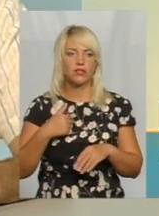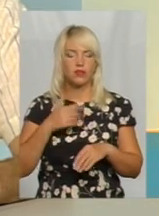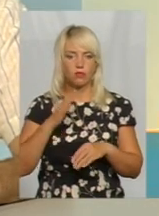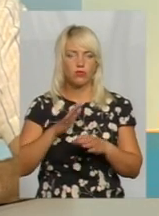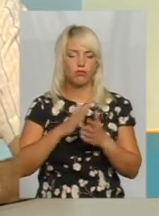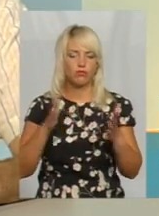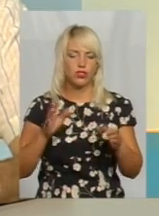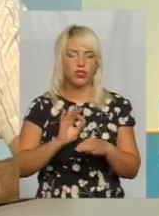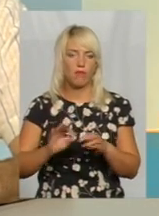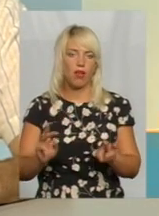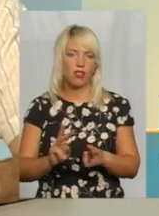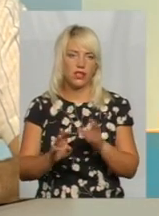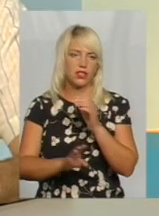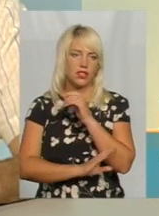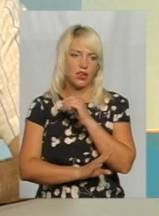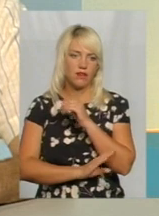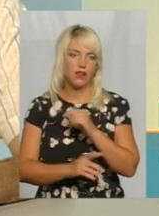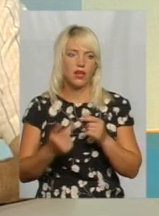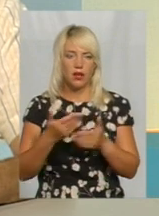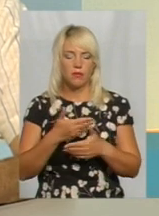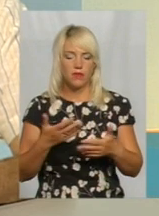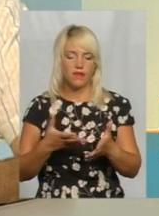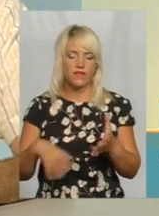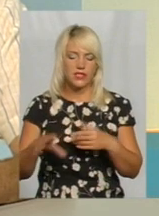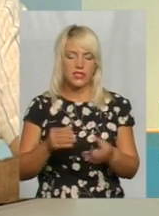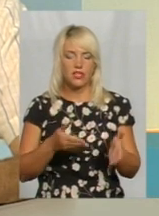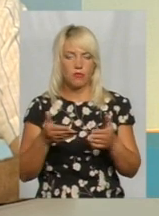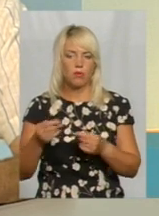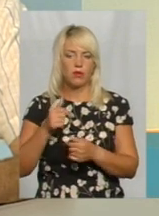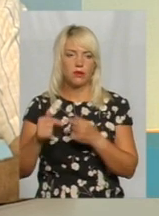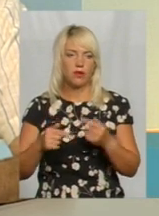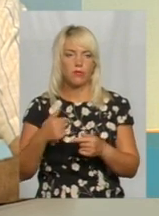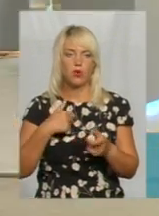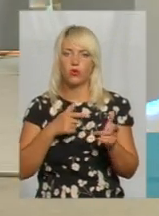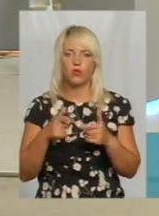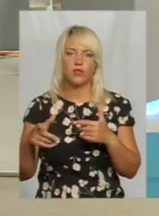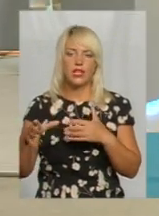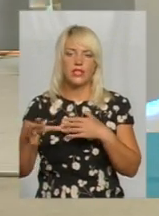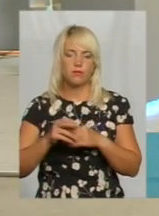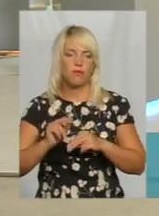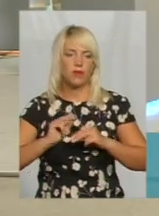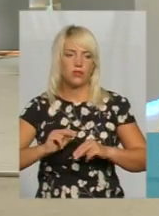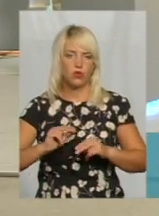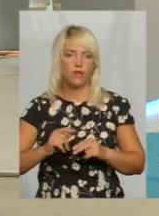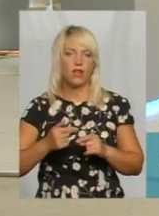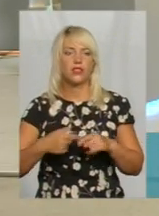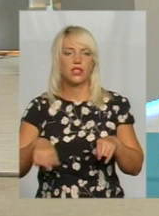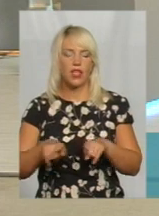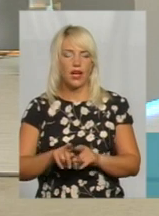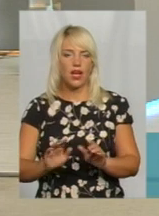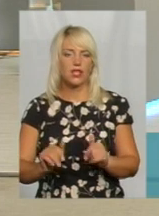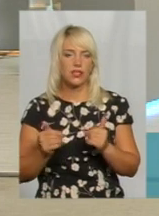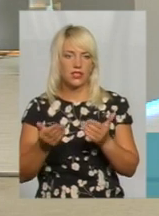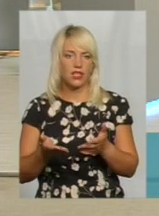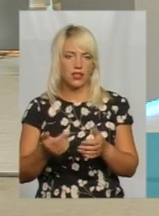рази. Ми погоджуємося, ми всіх запрошуємо підприємців, будь ласка, заходьте, ми готові з усіма співпрацювати. Тобто вам така ініціатива?